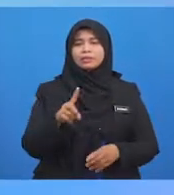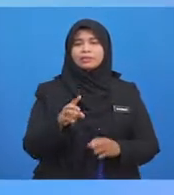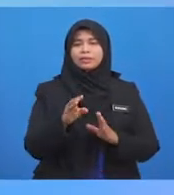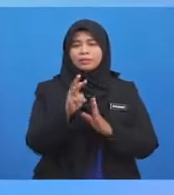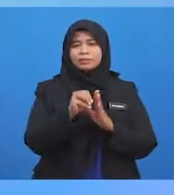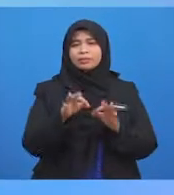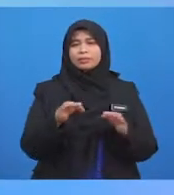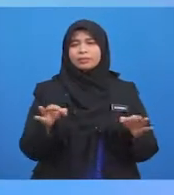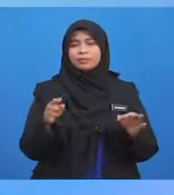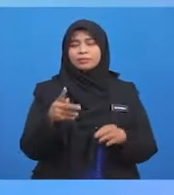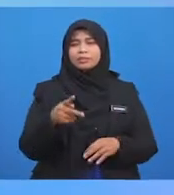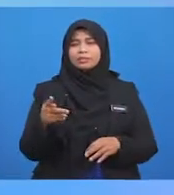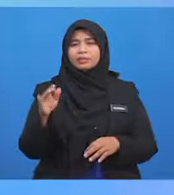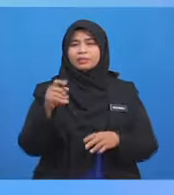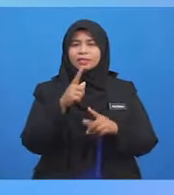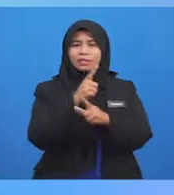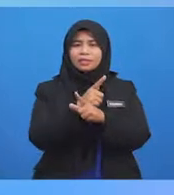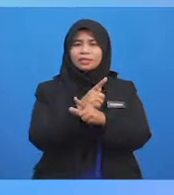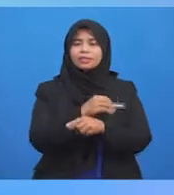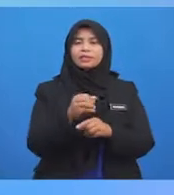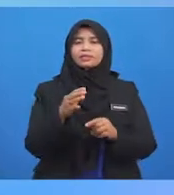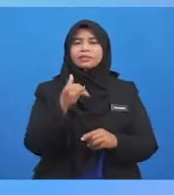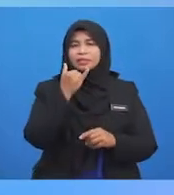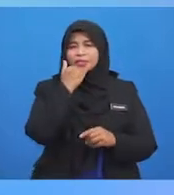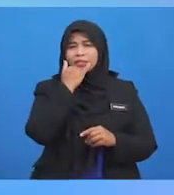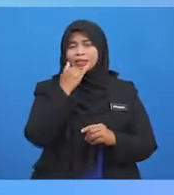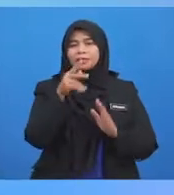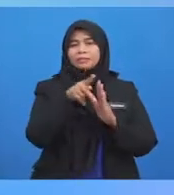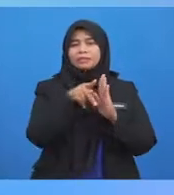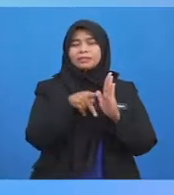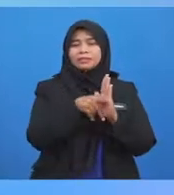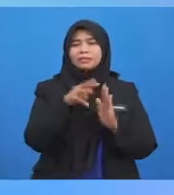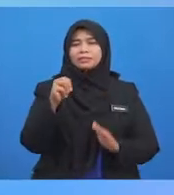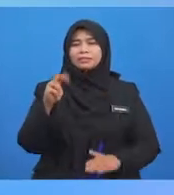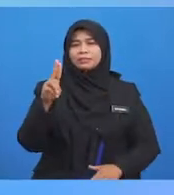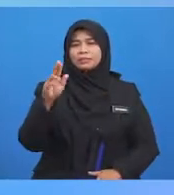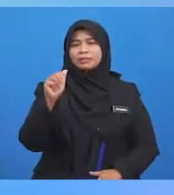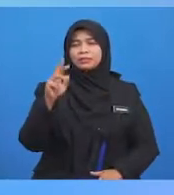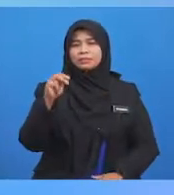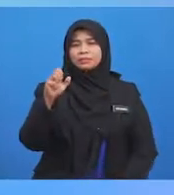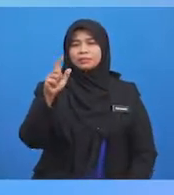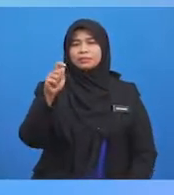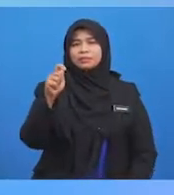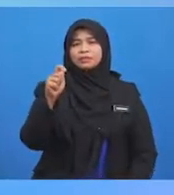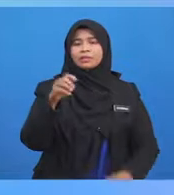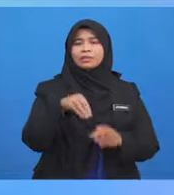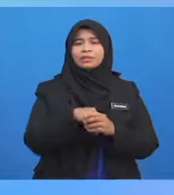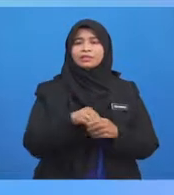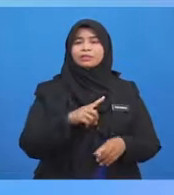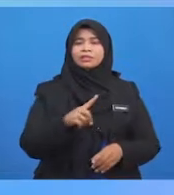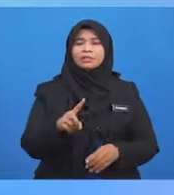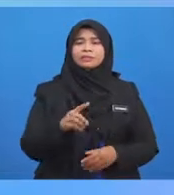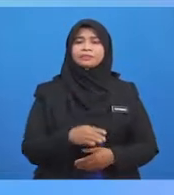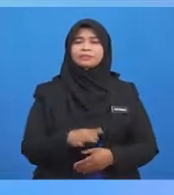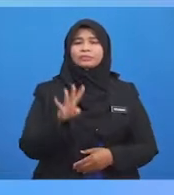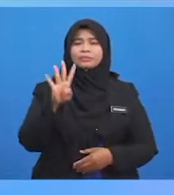-perkara yang dilarang dan menyalahi prinsip muamalat dalam Islam Dan yang keempat, iaitu